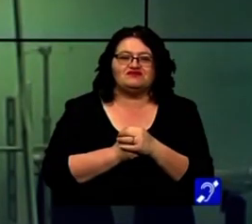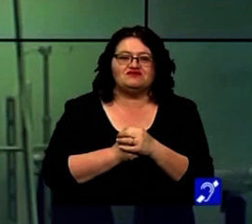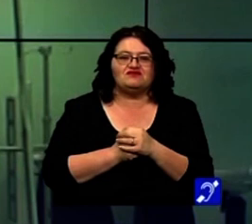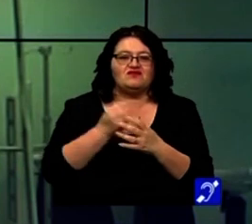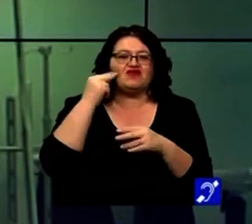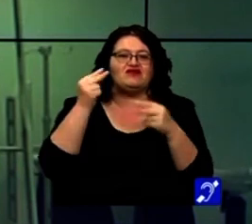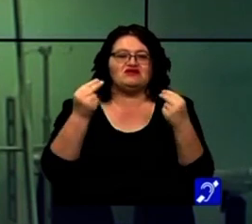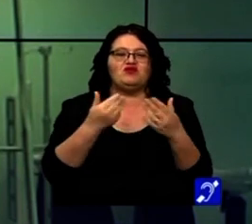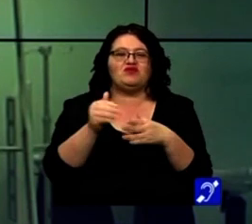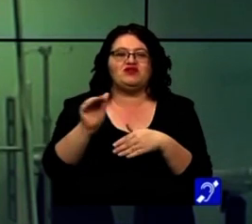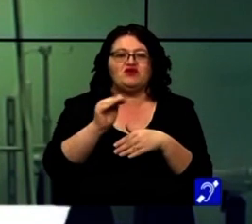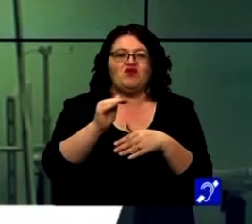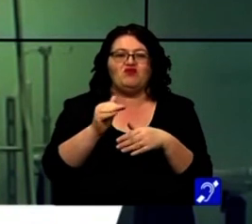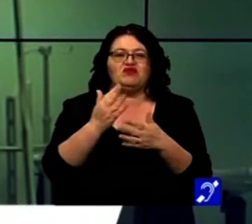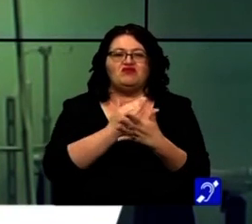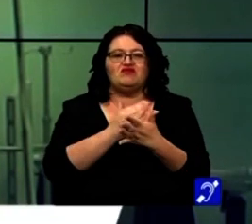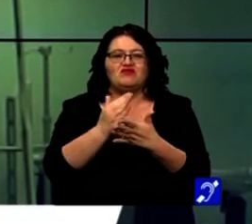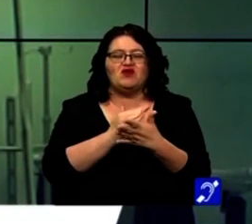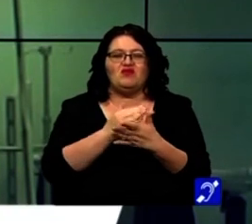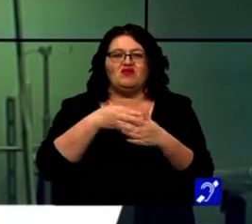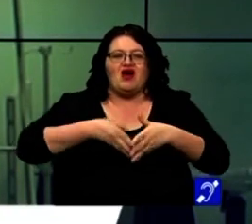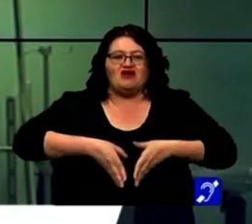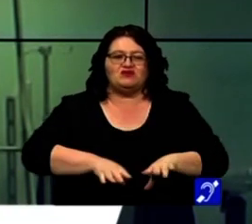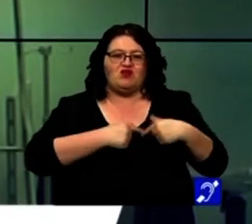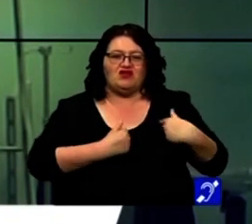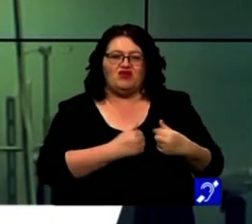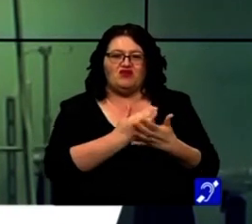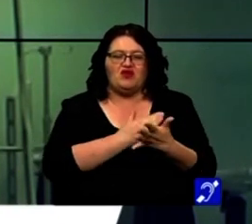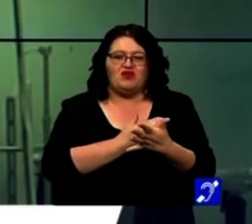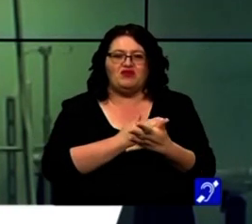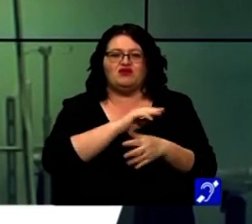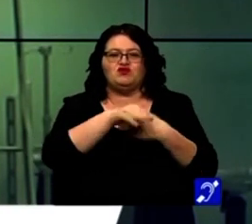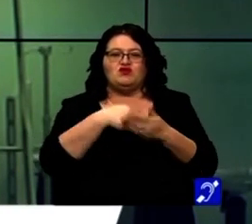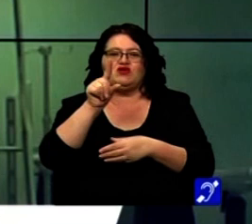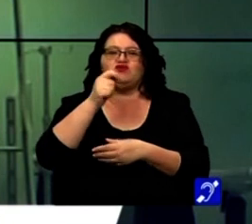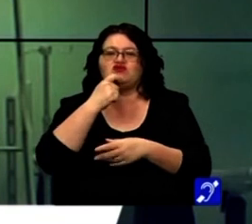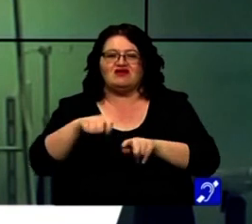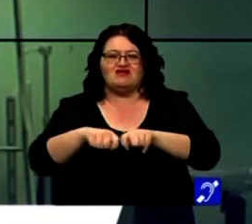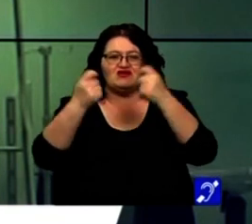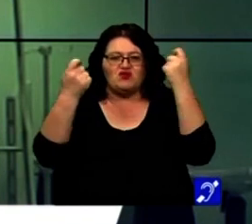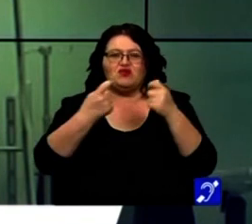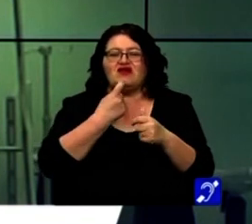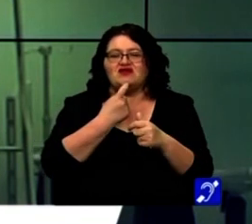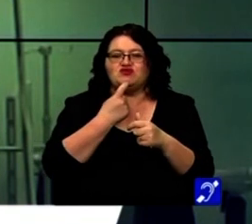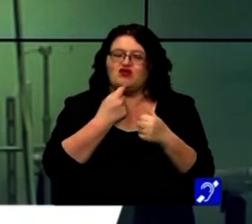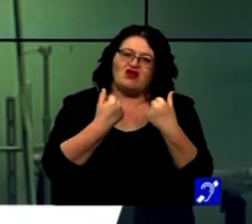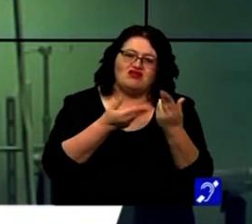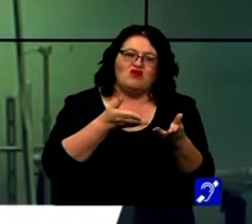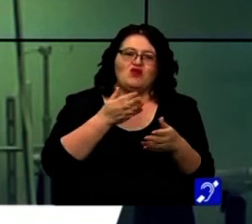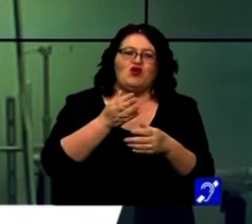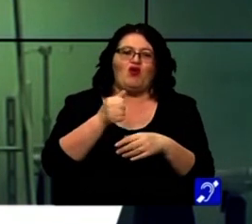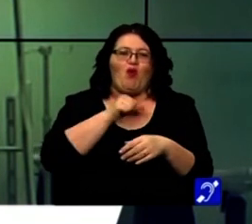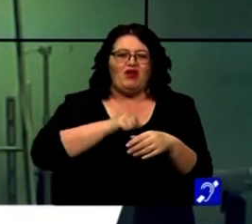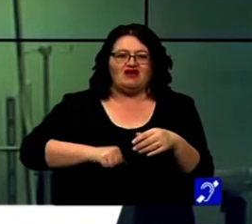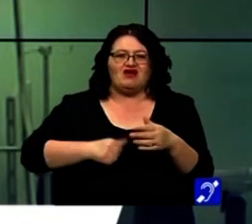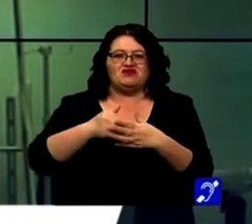Veste bună pentru copiii cu malformații congenitale cardiace. După aproape 20 de ani de întrerupere la Timișoara SRE, iau intervențiile